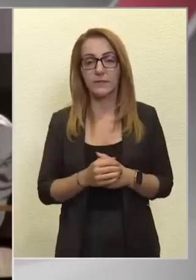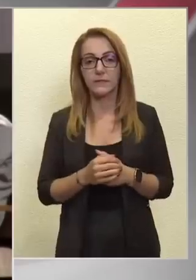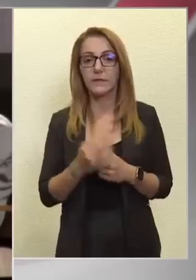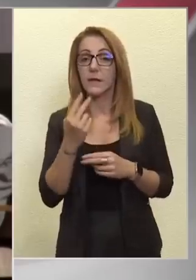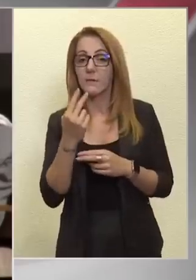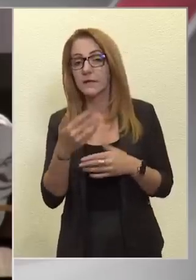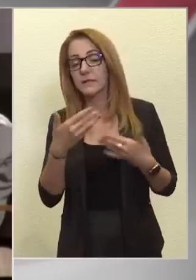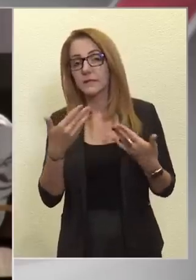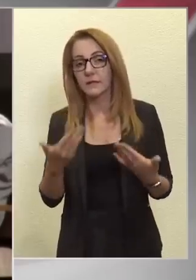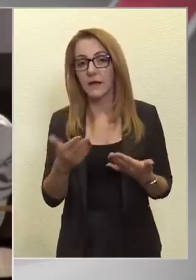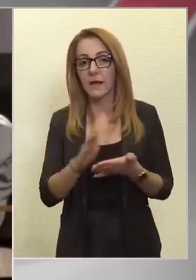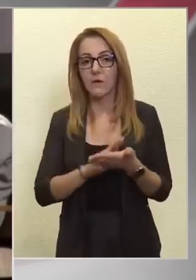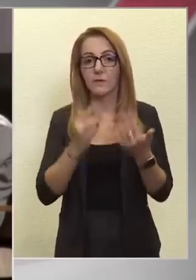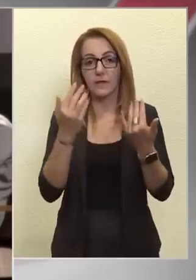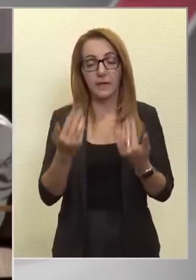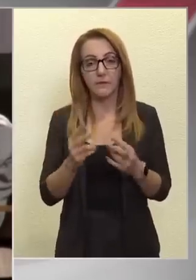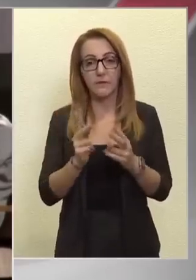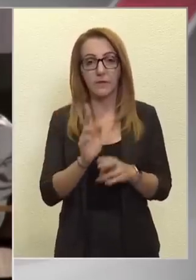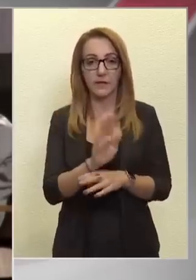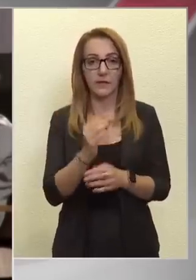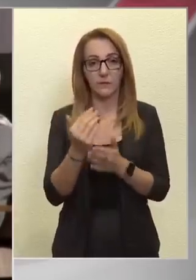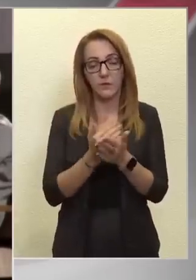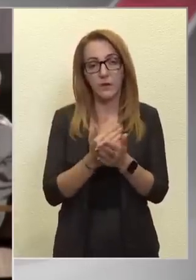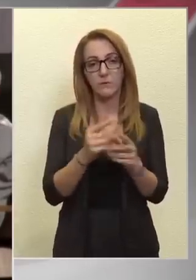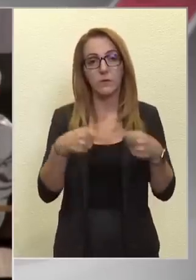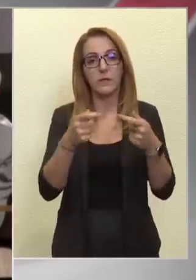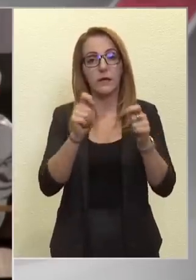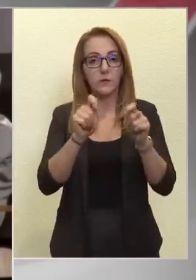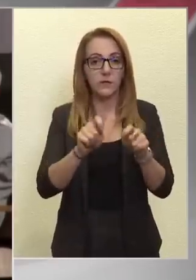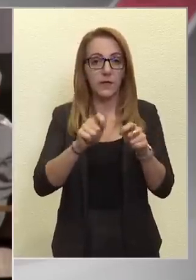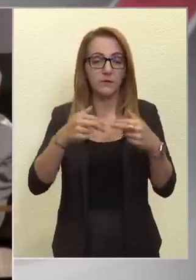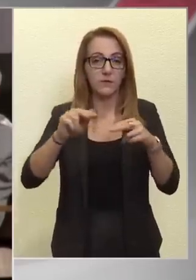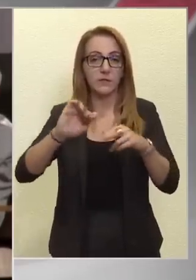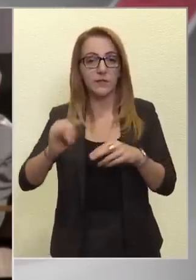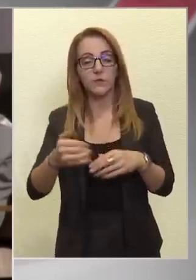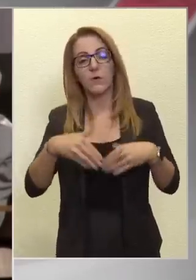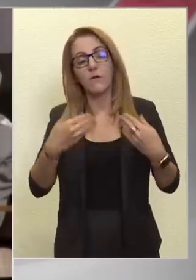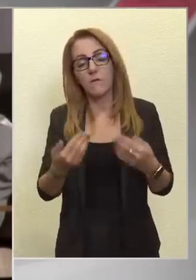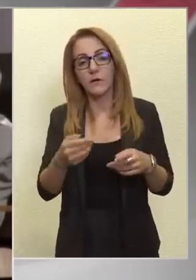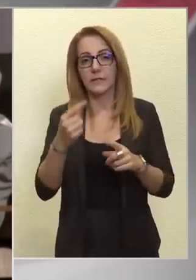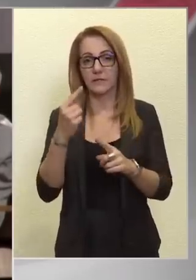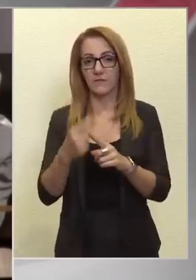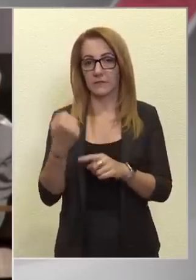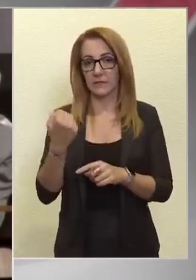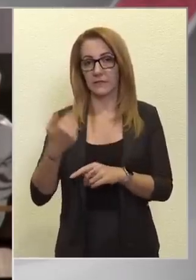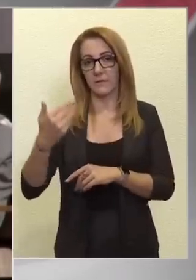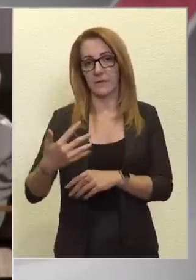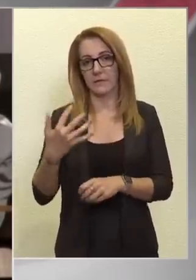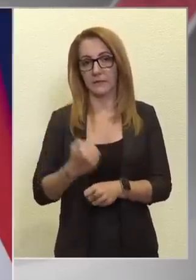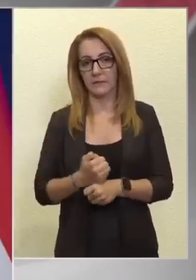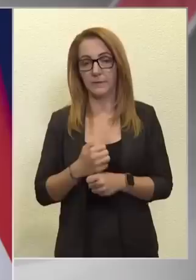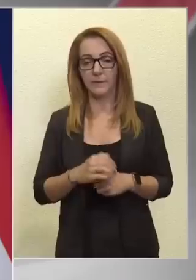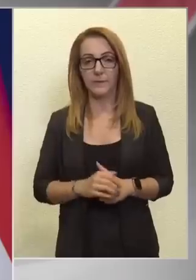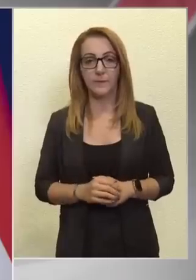Megnézik-e, hogy milyen eredménye van ennek a programnak, és utána döntenek a folytatásról, vagy ez fixen decemberben véget ér?